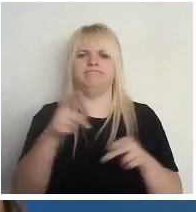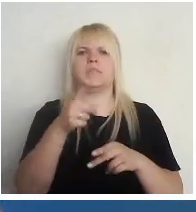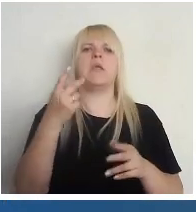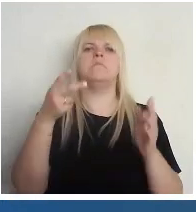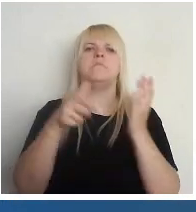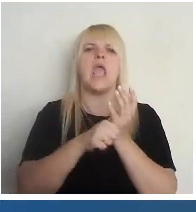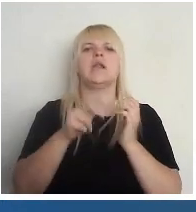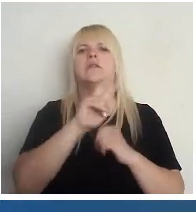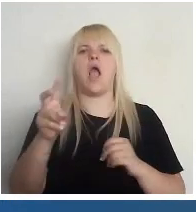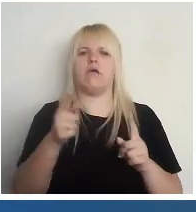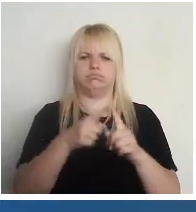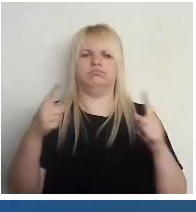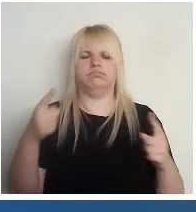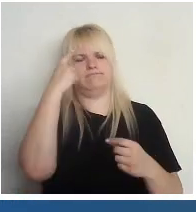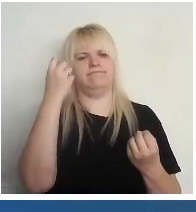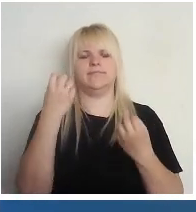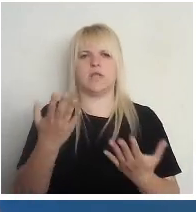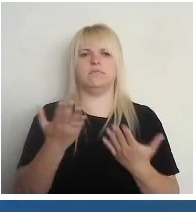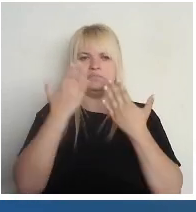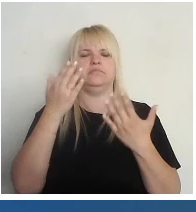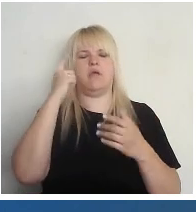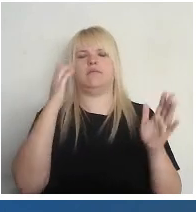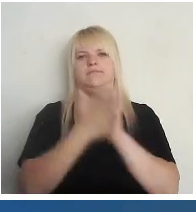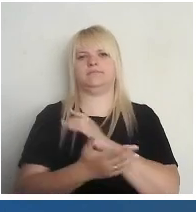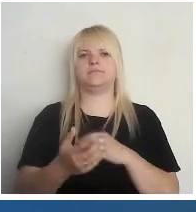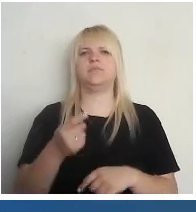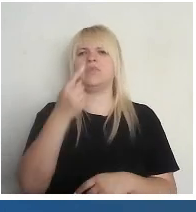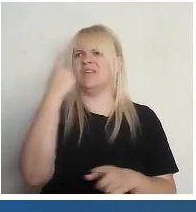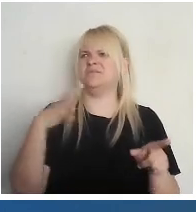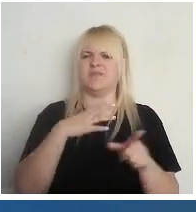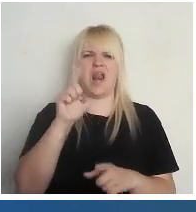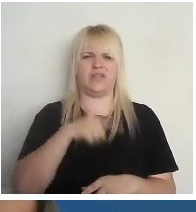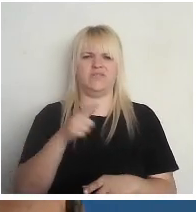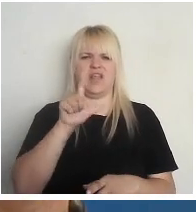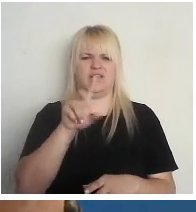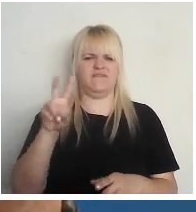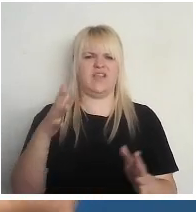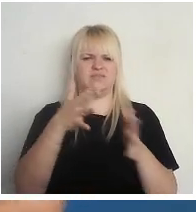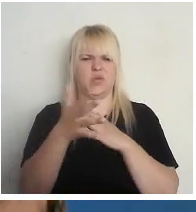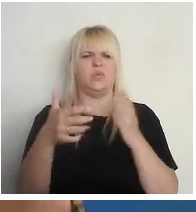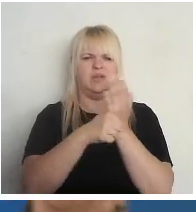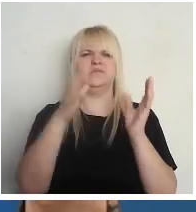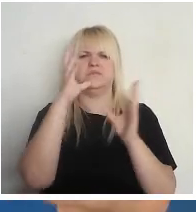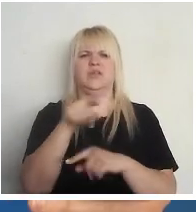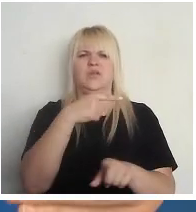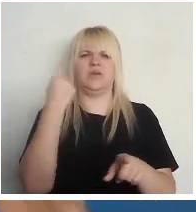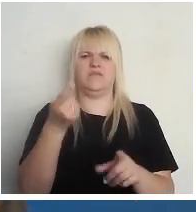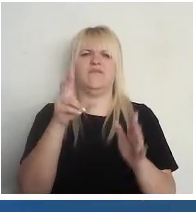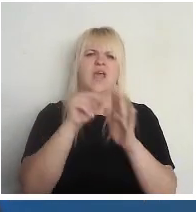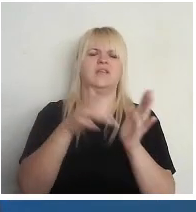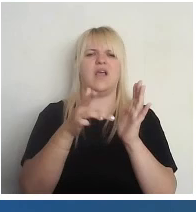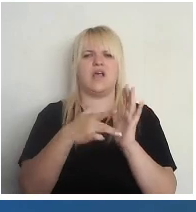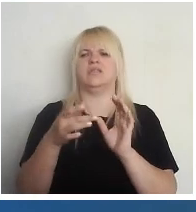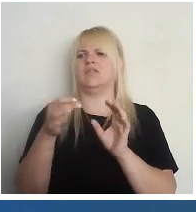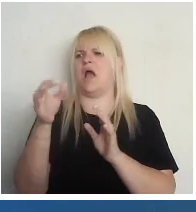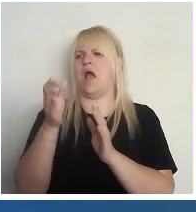pagājušajā saimas vēlēšanās varēju reģistrēties caur Latviju LV, arī, kad tu gribi vēlēt kādā noteiktā apgavā. Bet